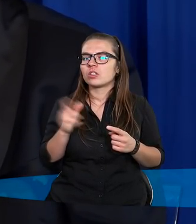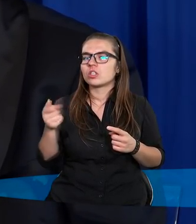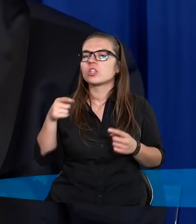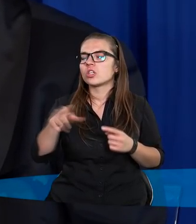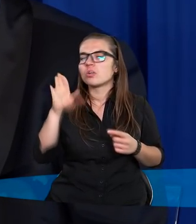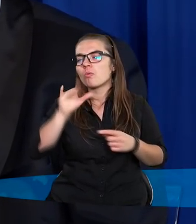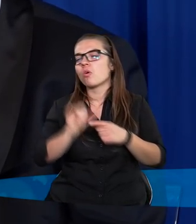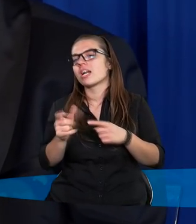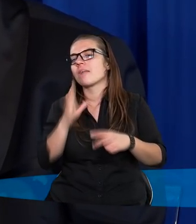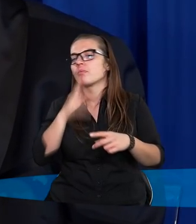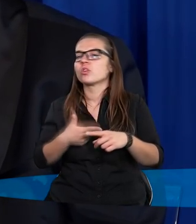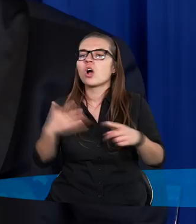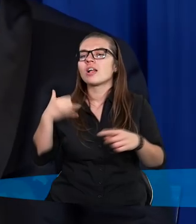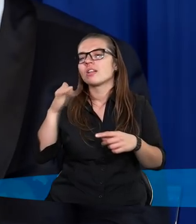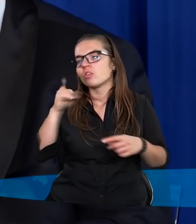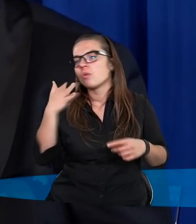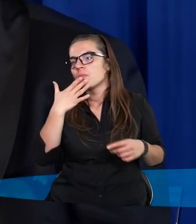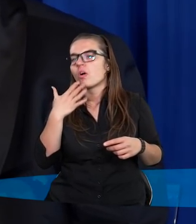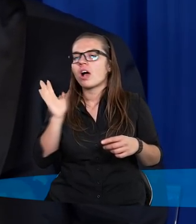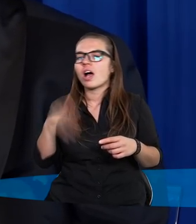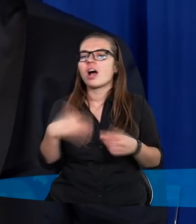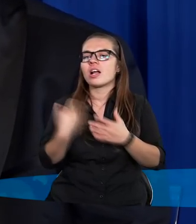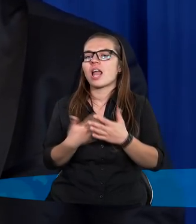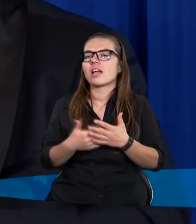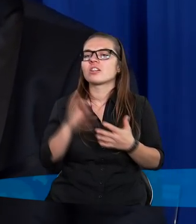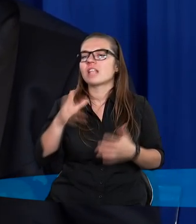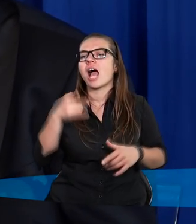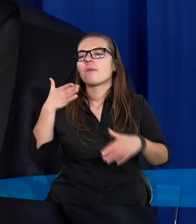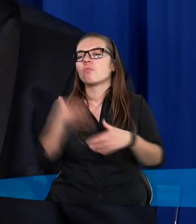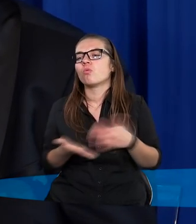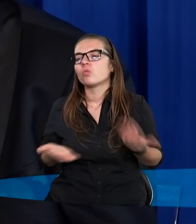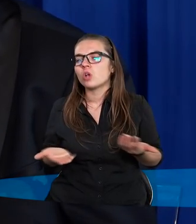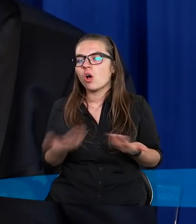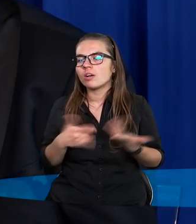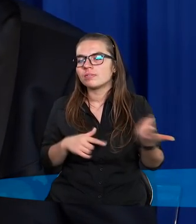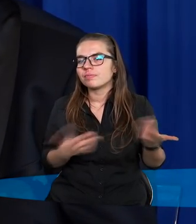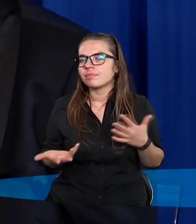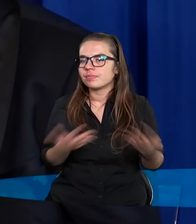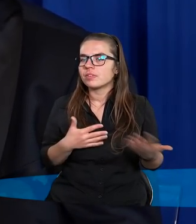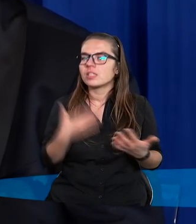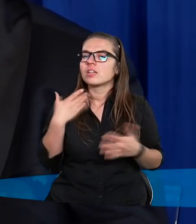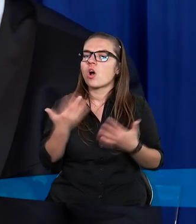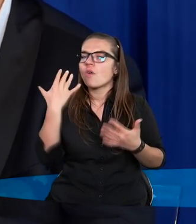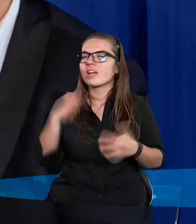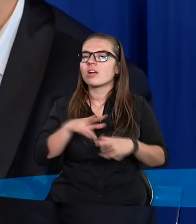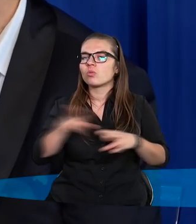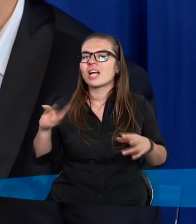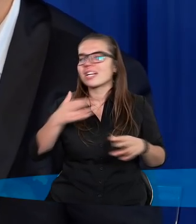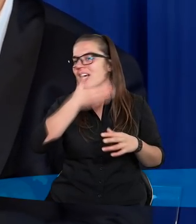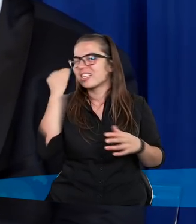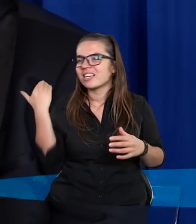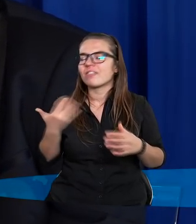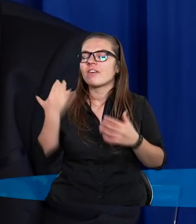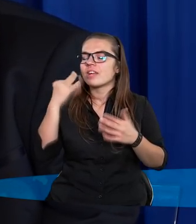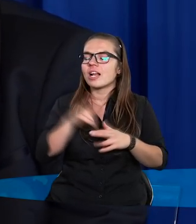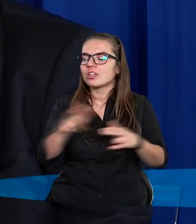Pan Bóg jest taki srogi? Drugi powie, powtórzę się, dlaczego tak późno? O wielu rzeczach nie wiemy,